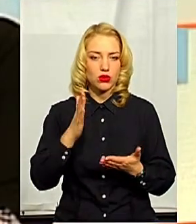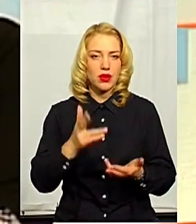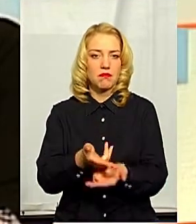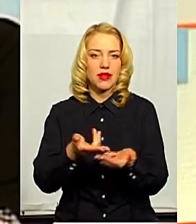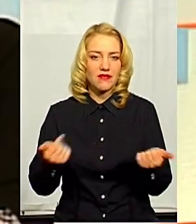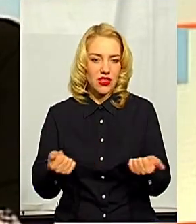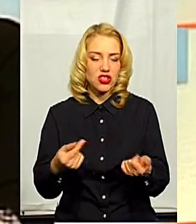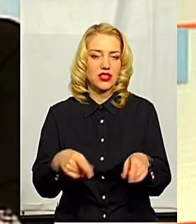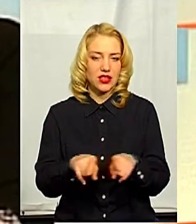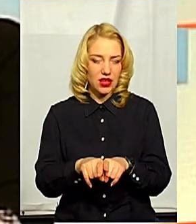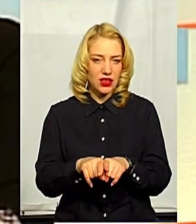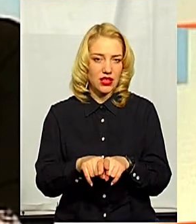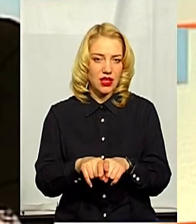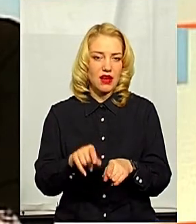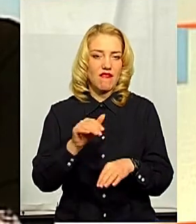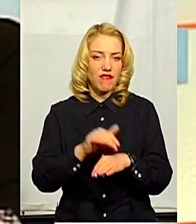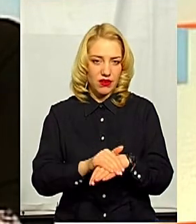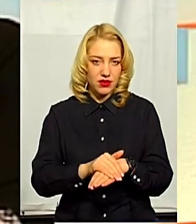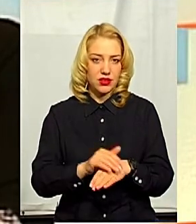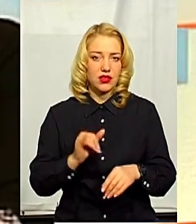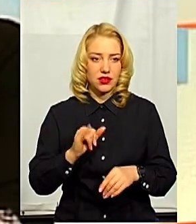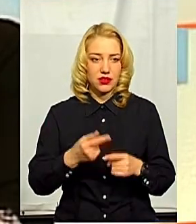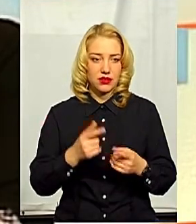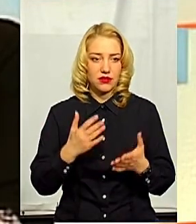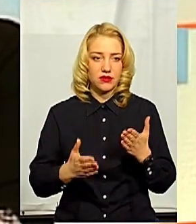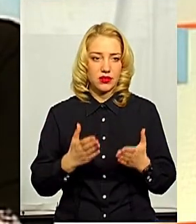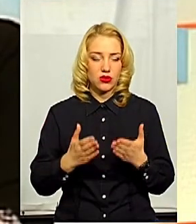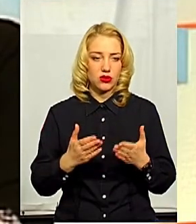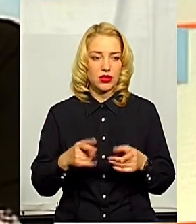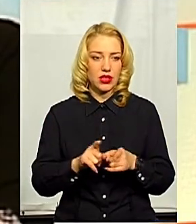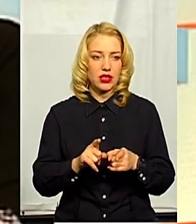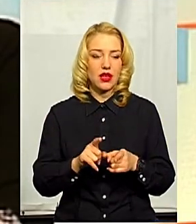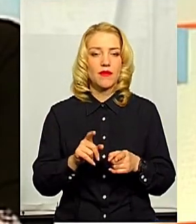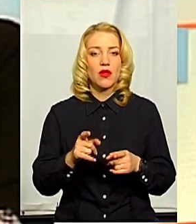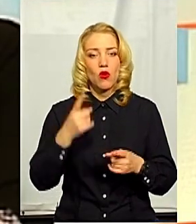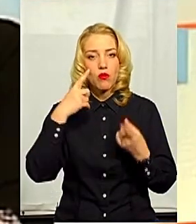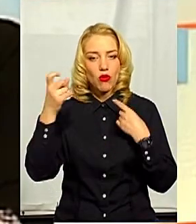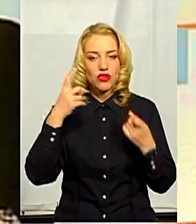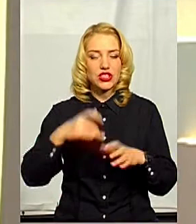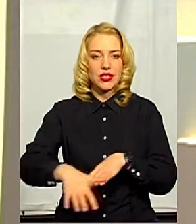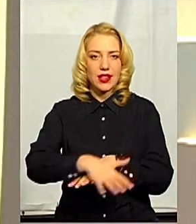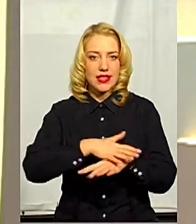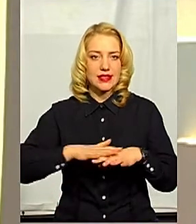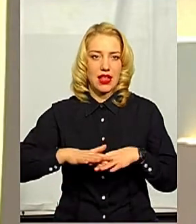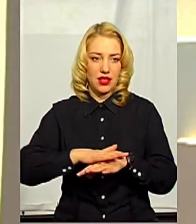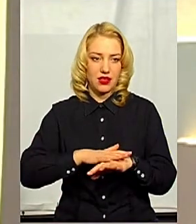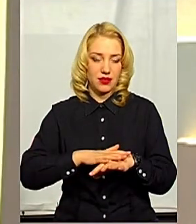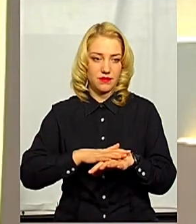Також це заходи щодо оповіщення населення,